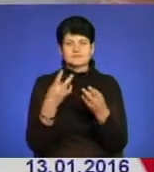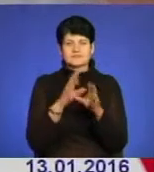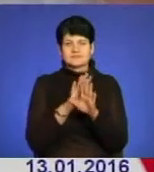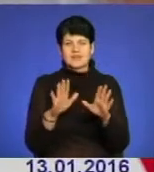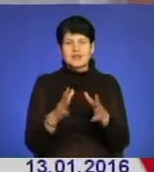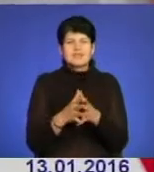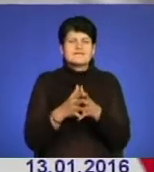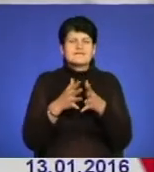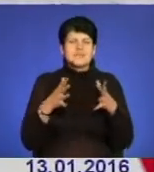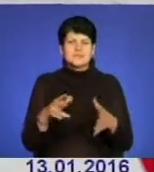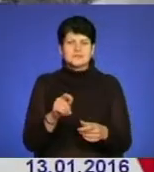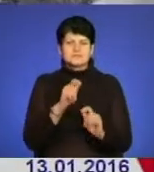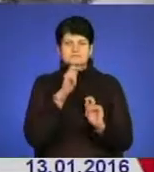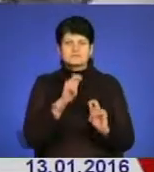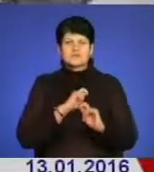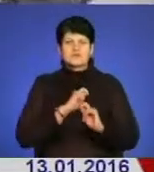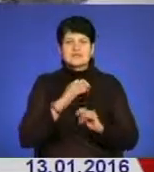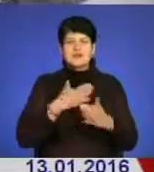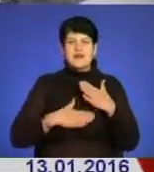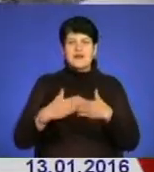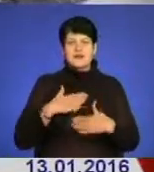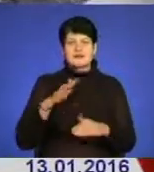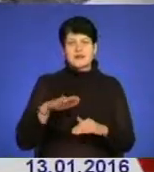Найбільша нагорода – бачити радість в дитячих очах.